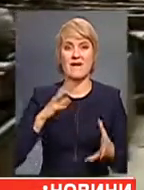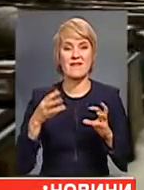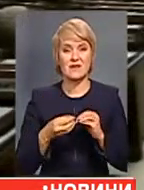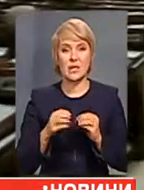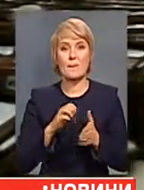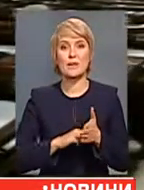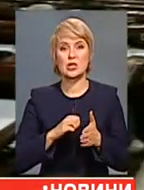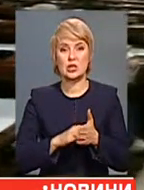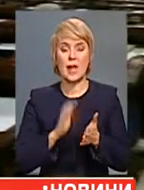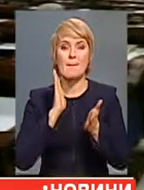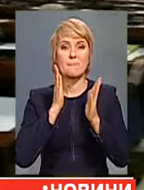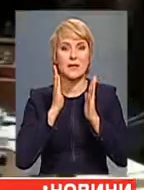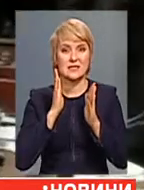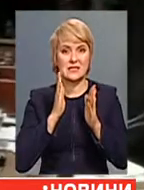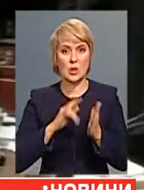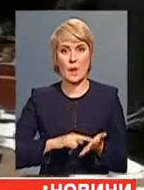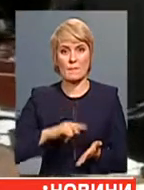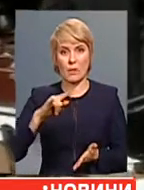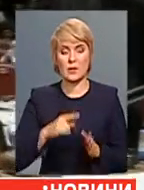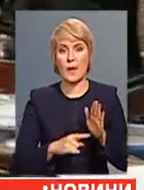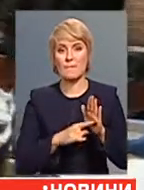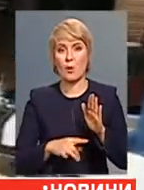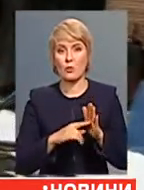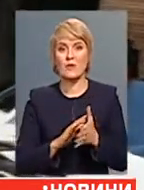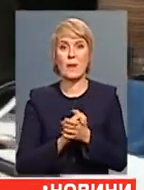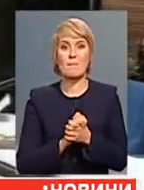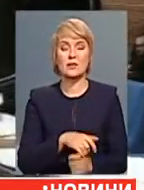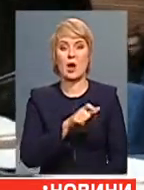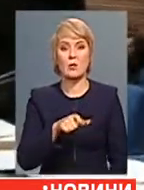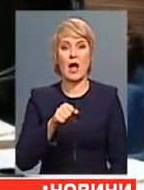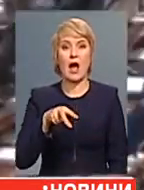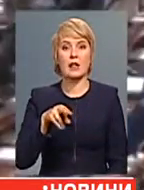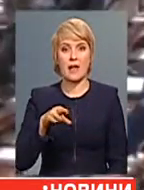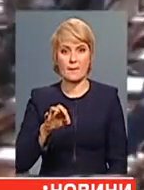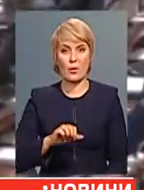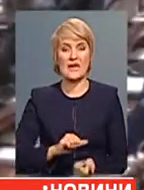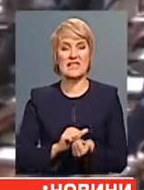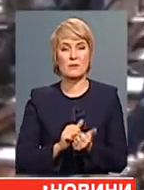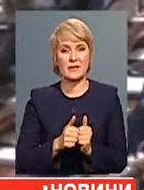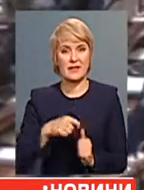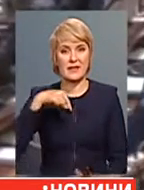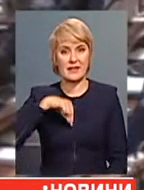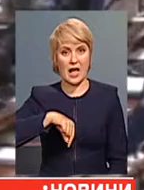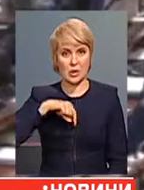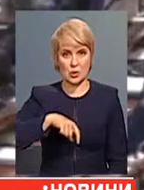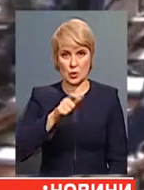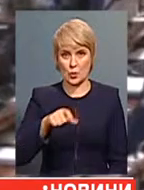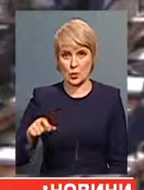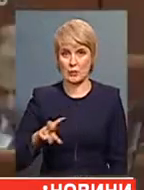малазійського Боїнга над Донбасом і бомбардування мирних людей в Алеппо змінили настрою парі не на користь росіян.